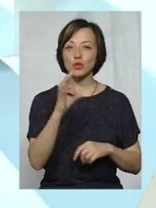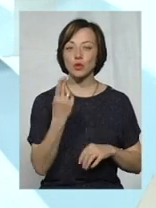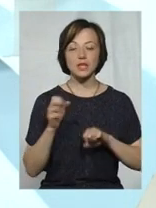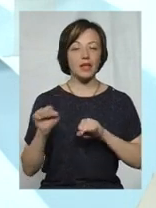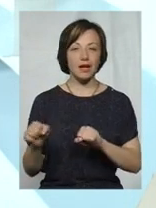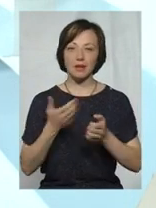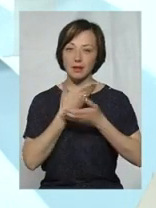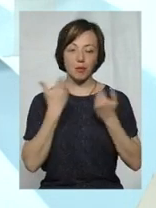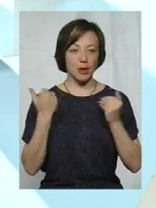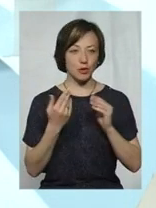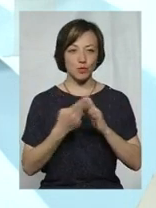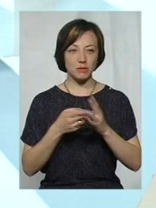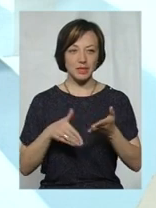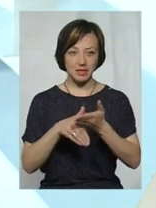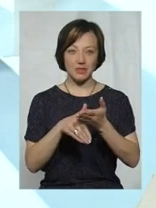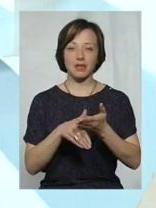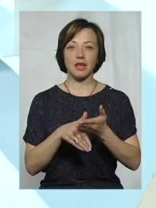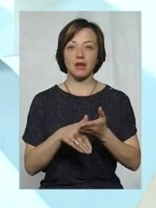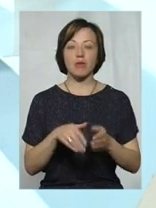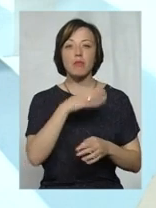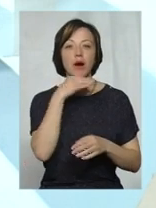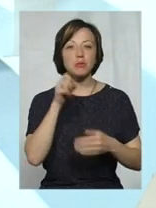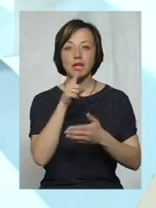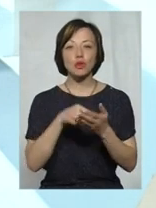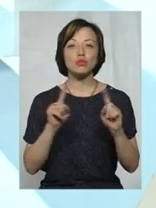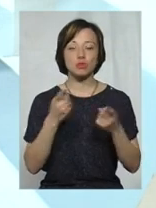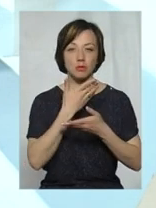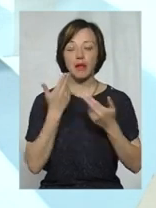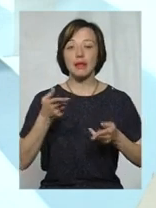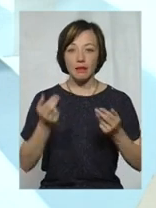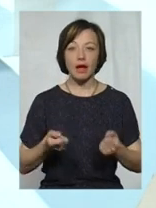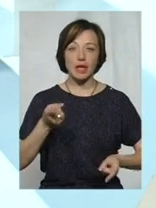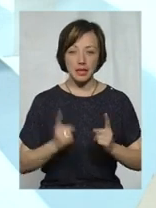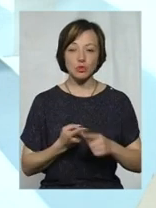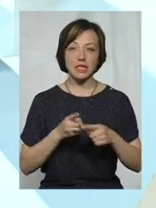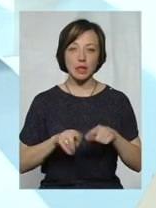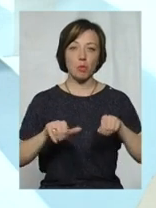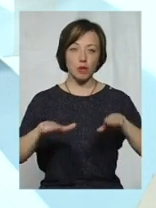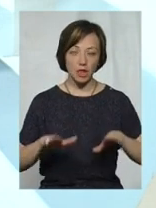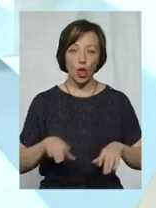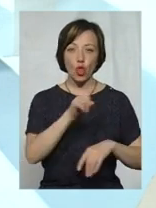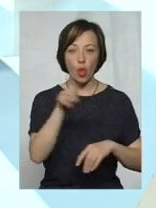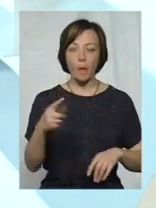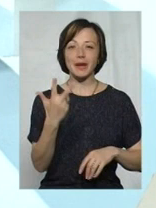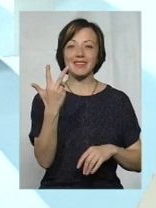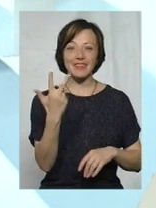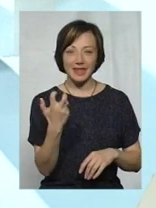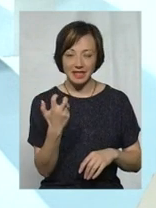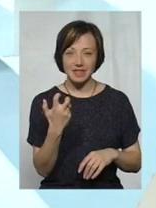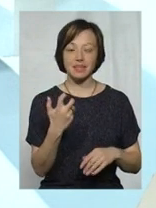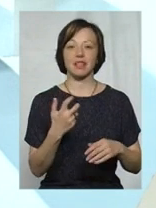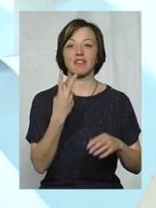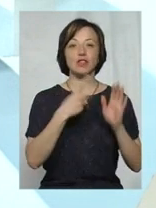виникають маса питань стосовно того, чому не призначено. Дійсно, оцею постановою номер 300 від